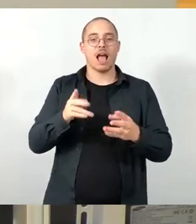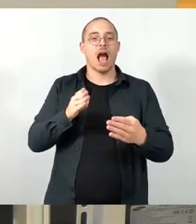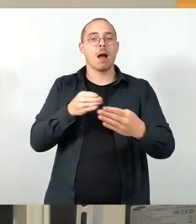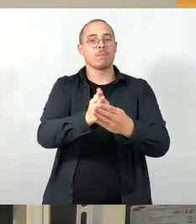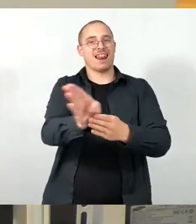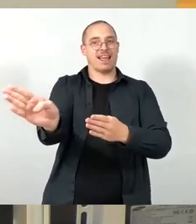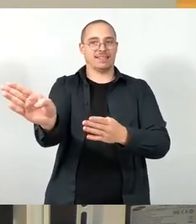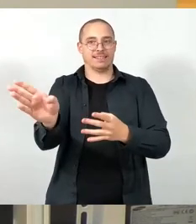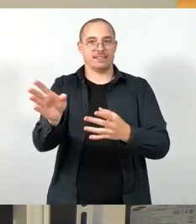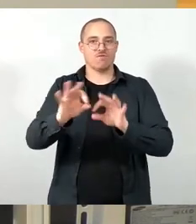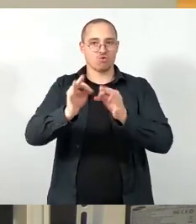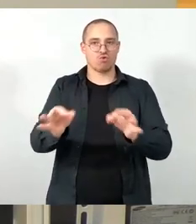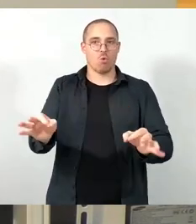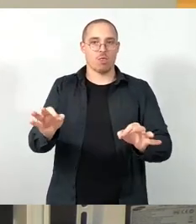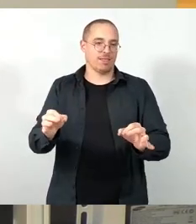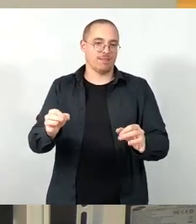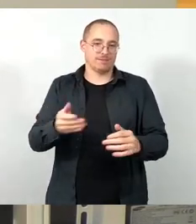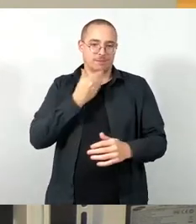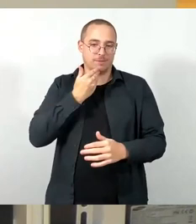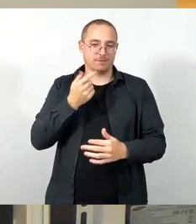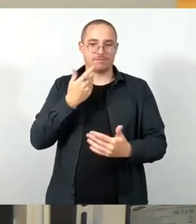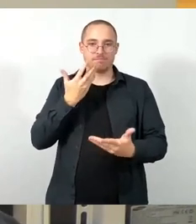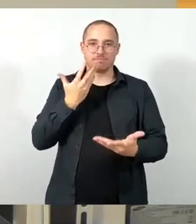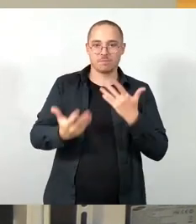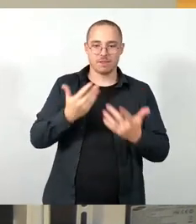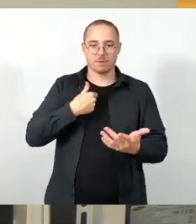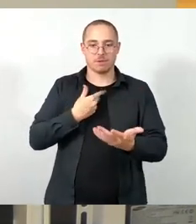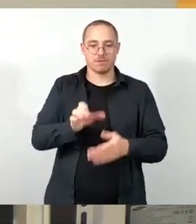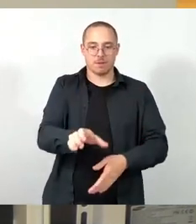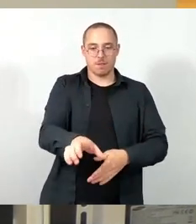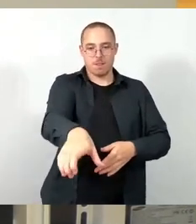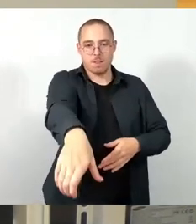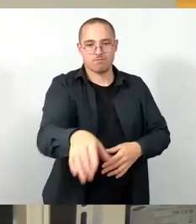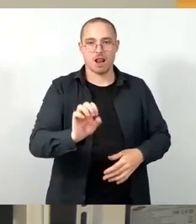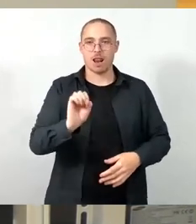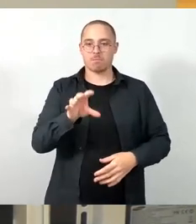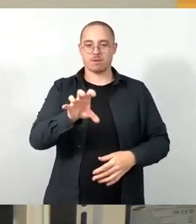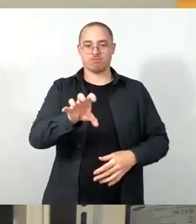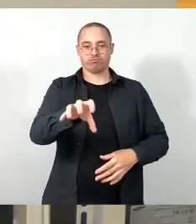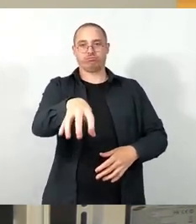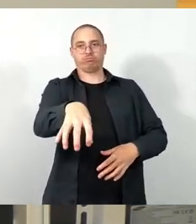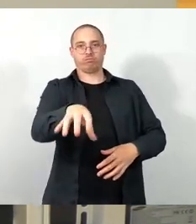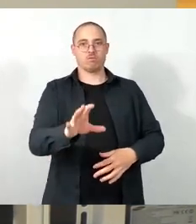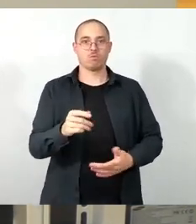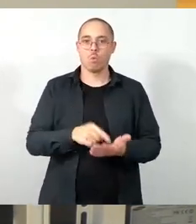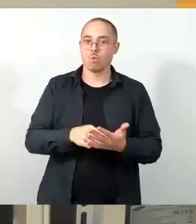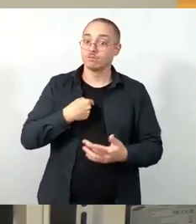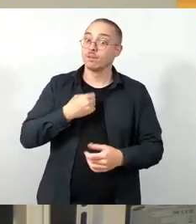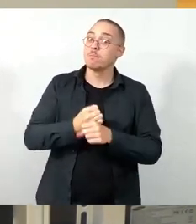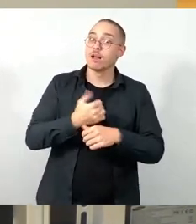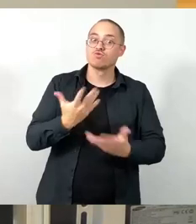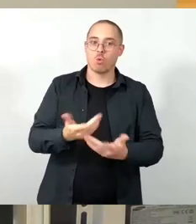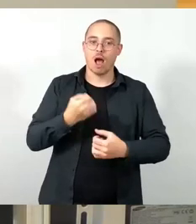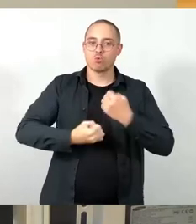nehmen muss und die Lampe runterdrückt, machen leider die wenigsten. Ich mache das, weil ich das als Autofahrer und Motorradfahrer natürlich kenne und gewohnt bin.